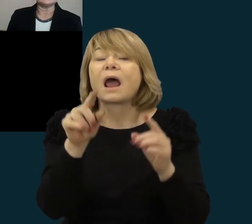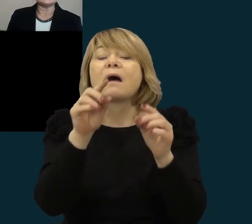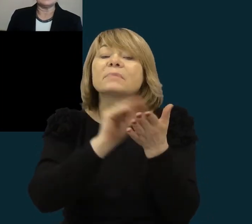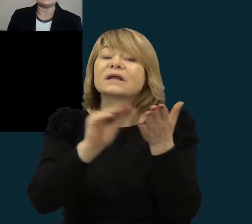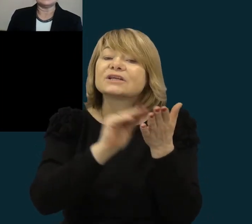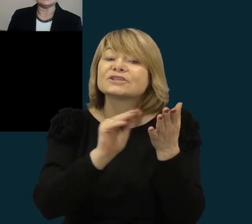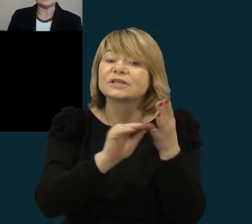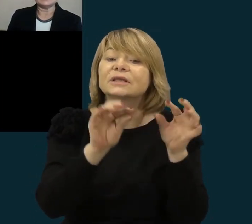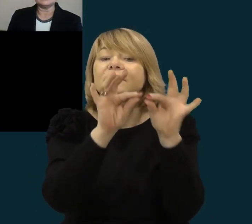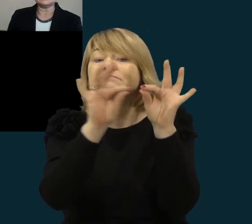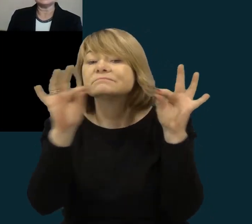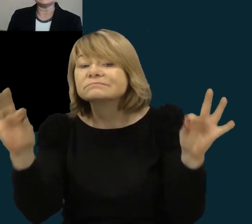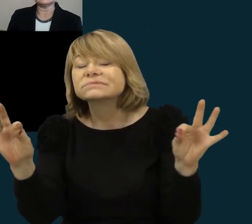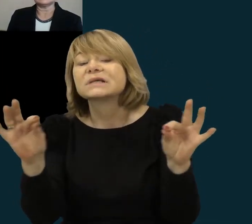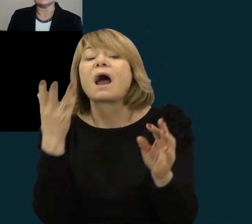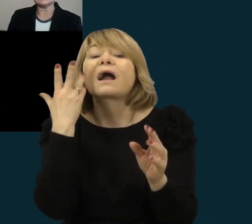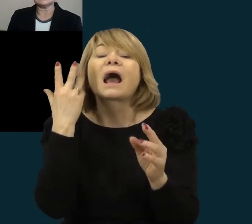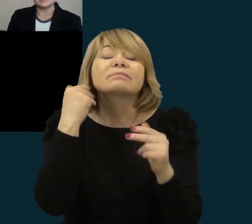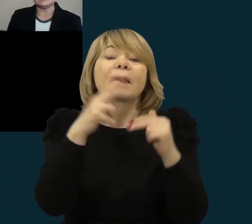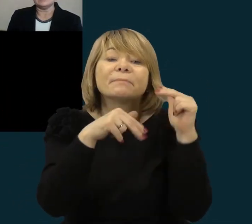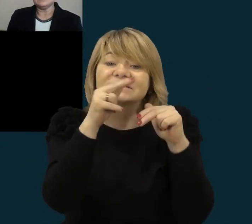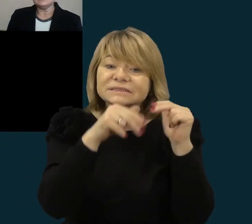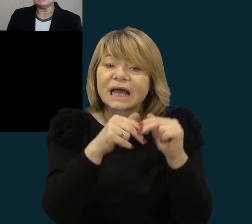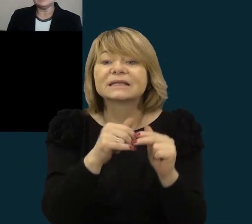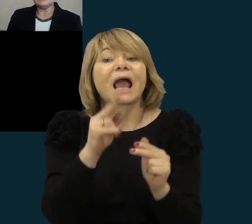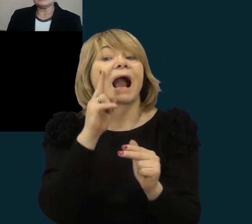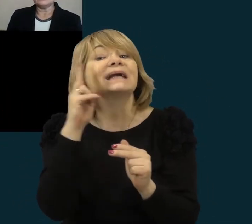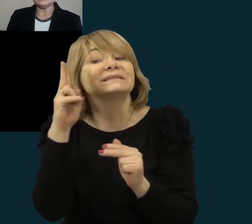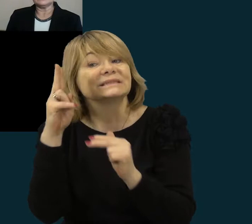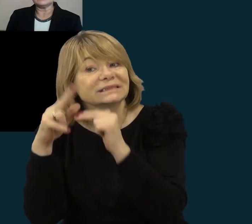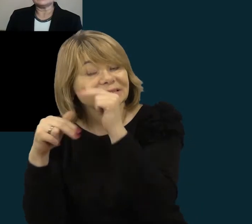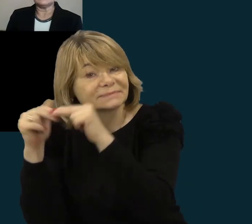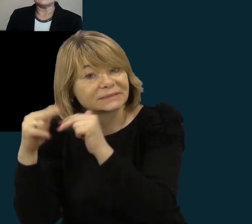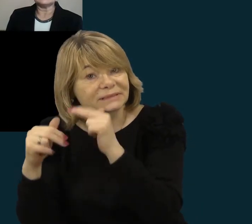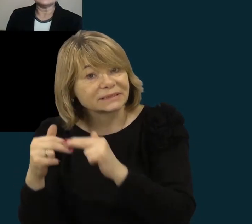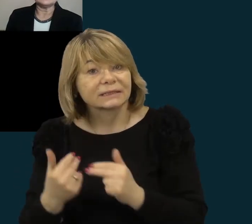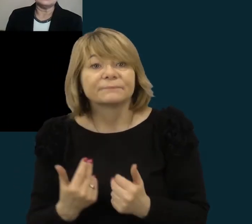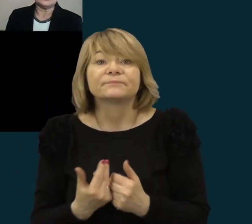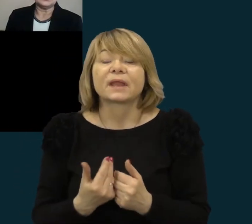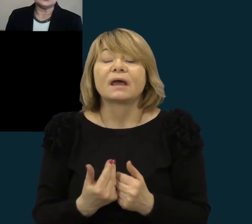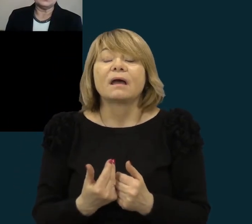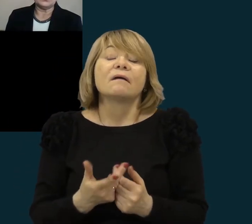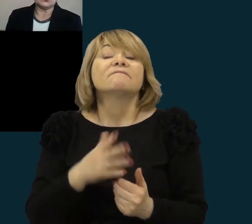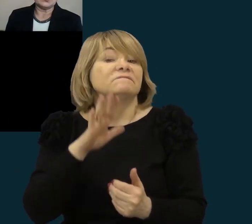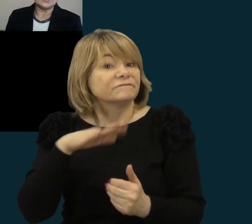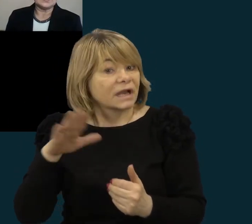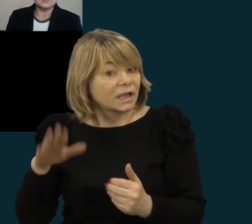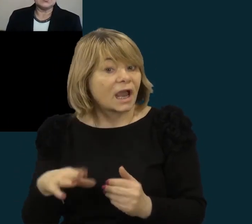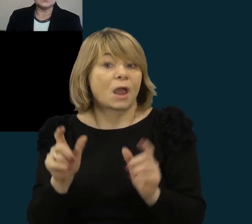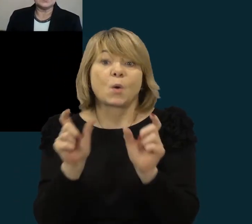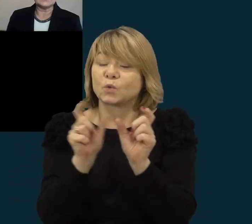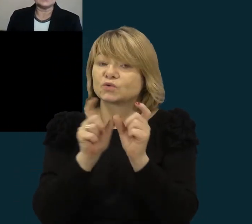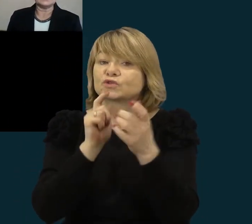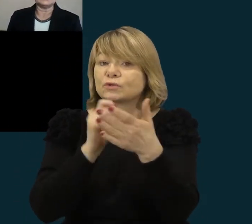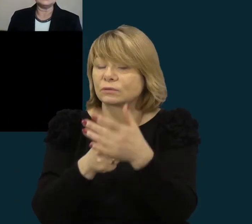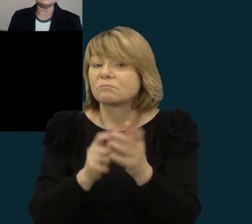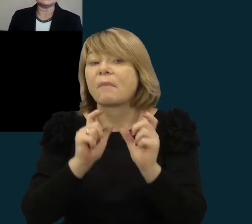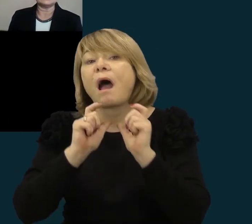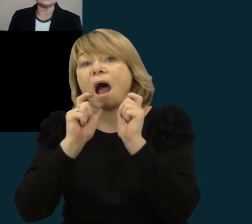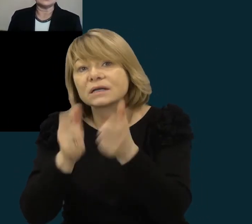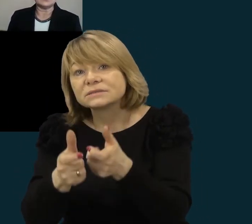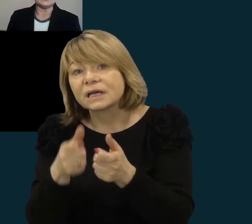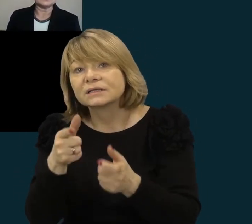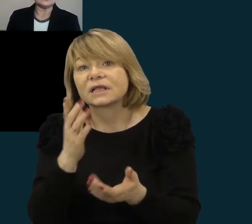kelintais metais pastatytas ir kas statė. Tai, vėlgi, vaikai atsakydami šį užduoties klausimą, atsakė, kad